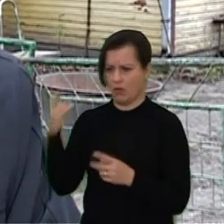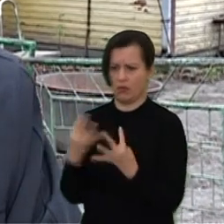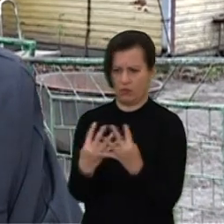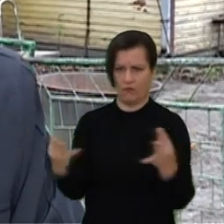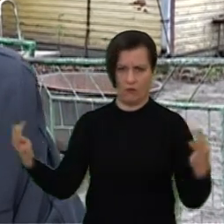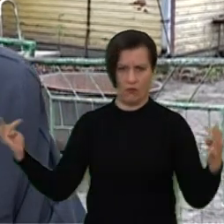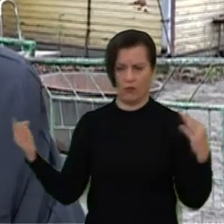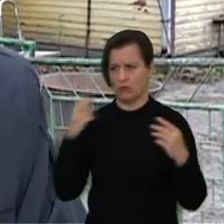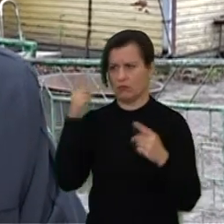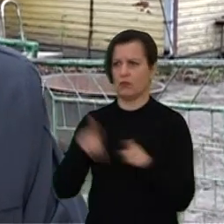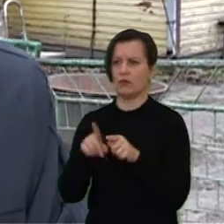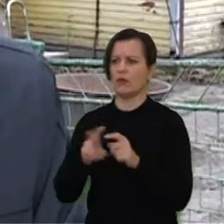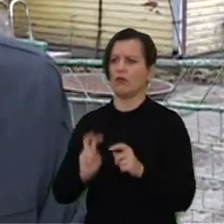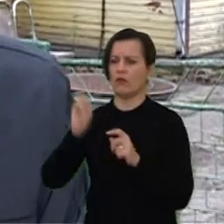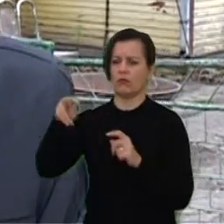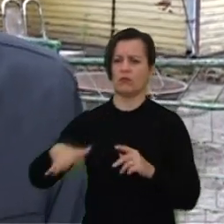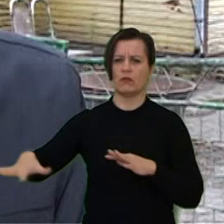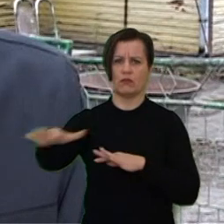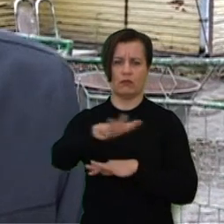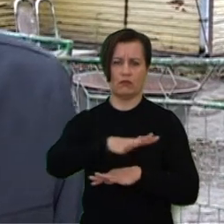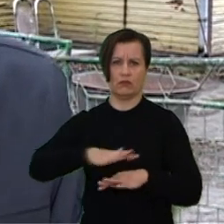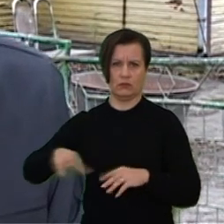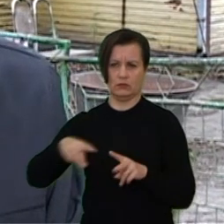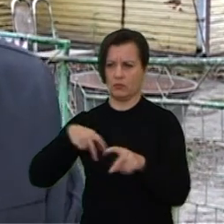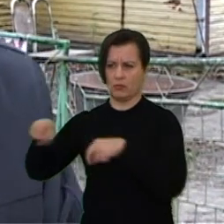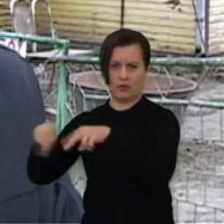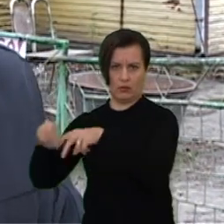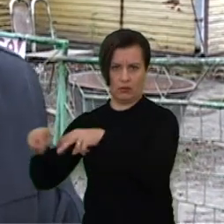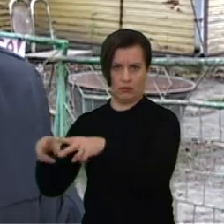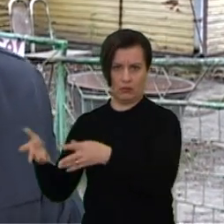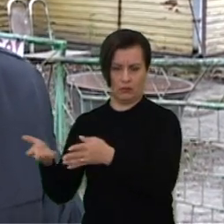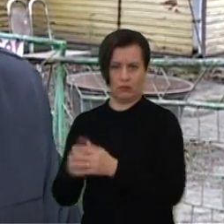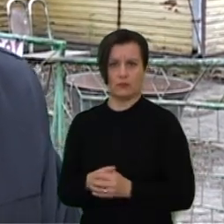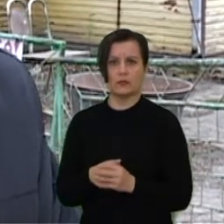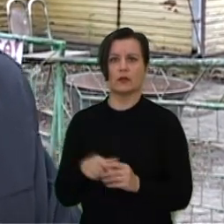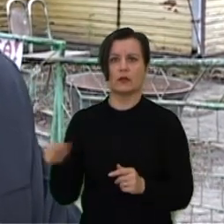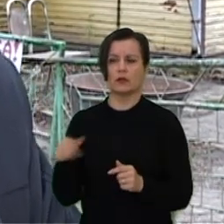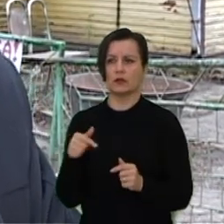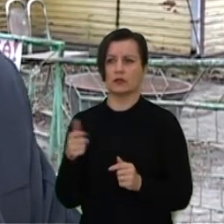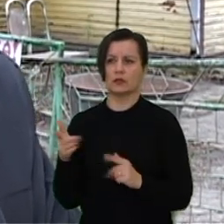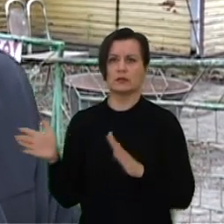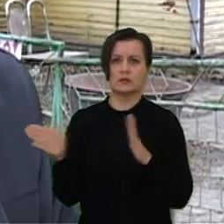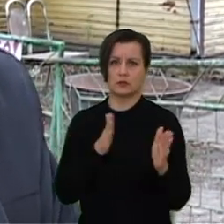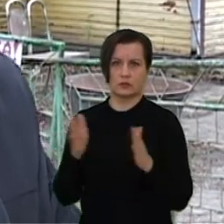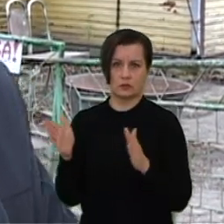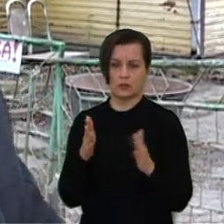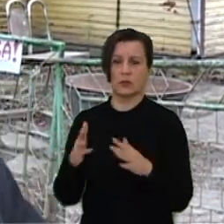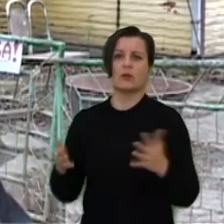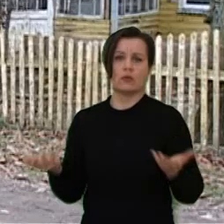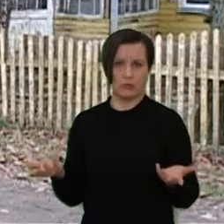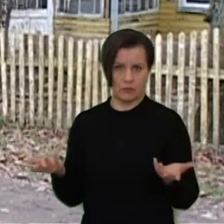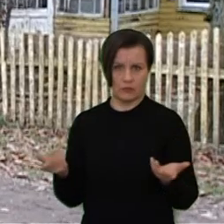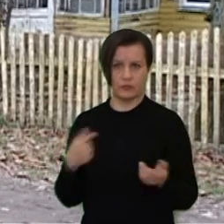patenka į viešą erdvę, sakykime, taip už sklipo ribų. Situacija gavosi tokia, kiek žinau, kad